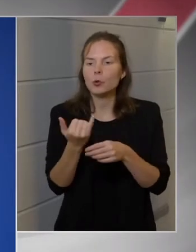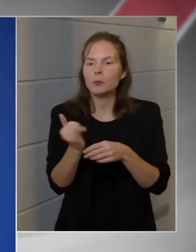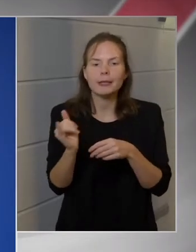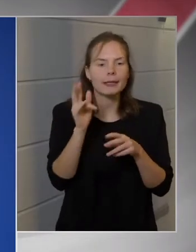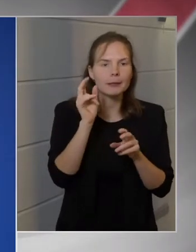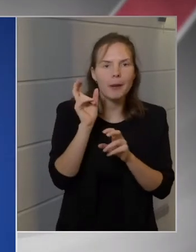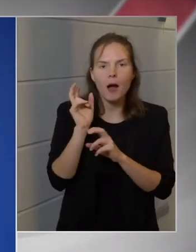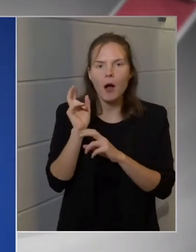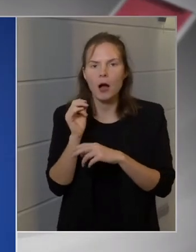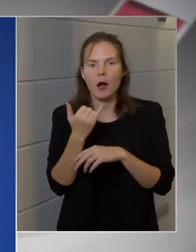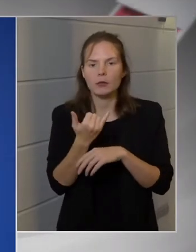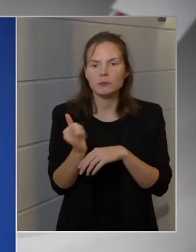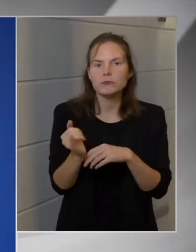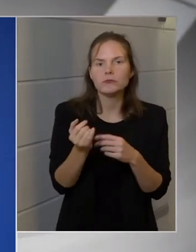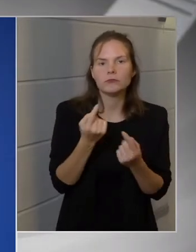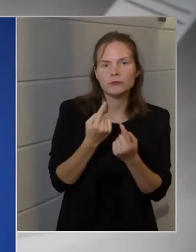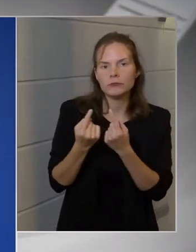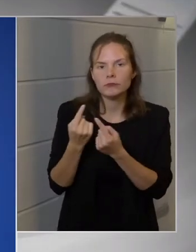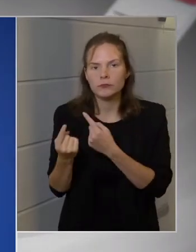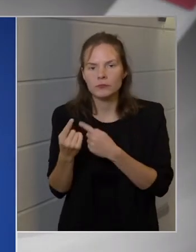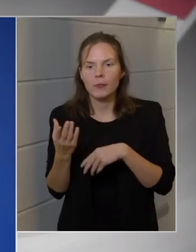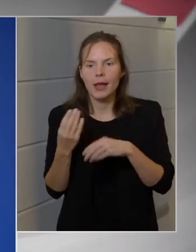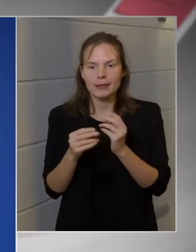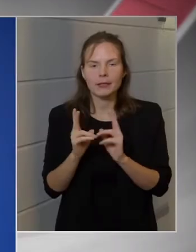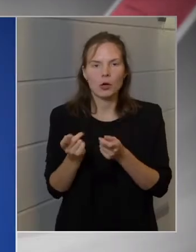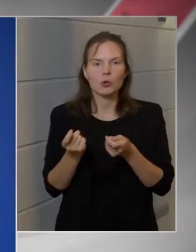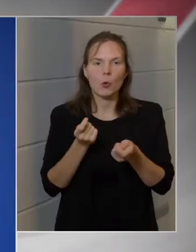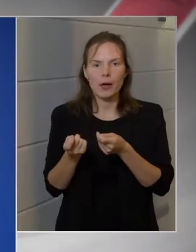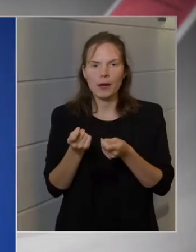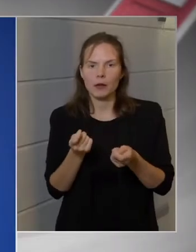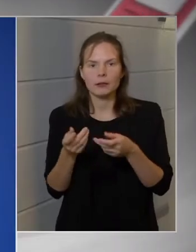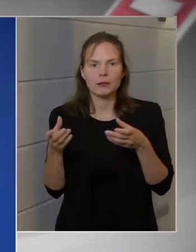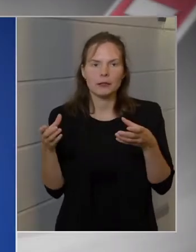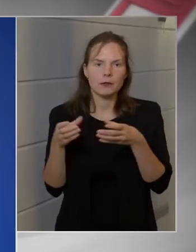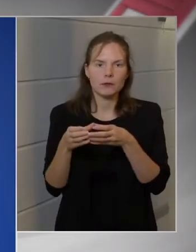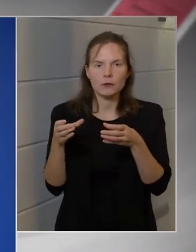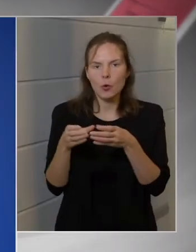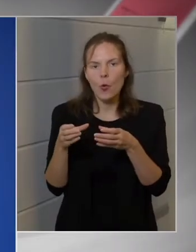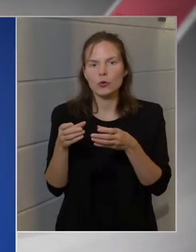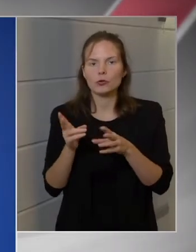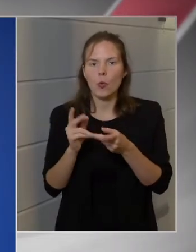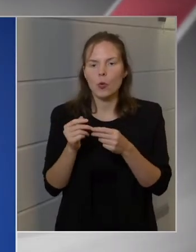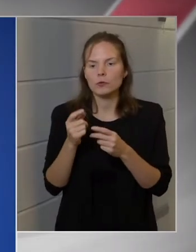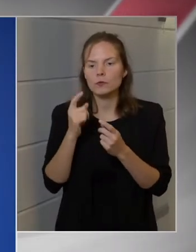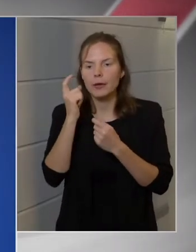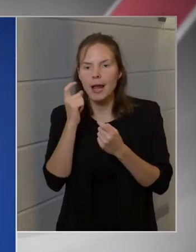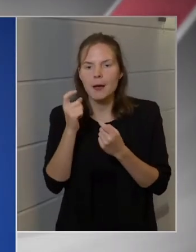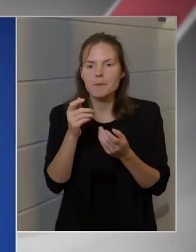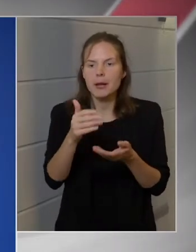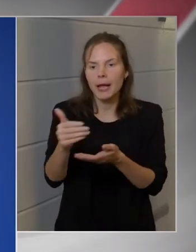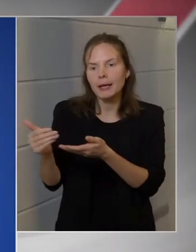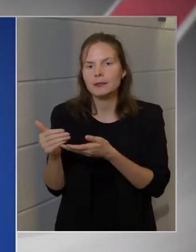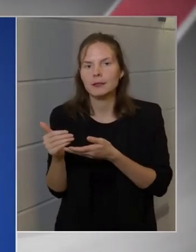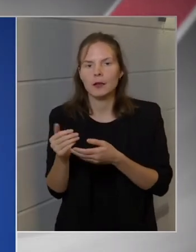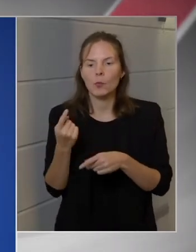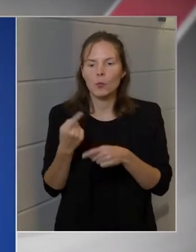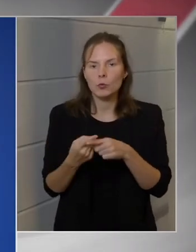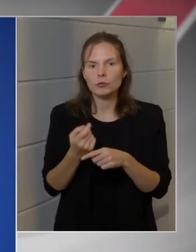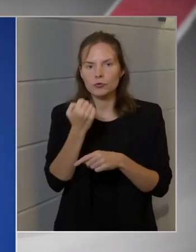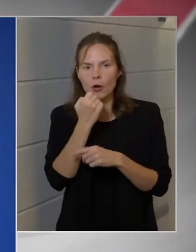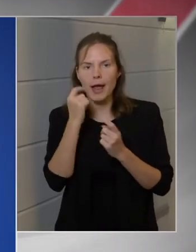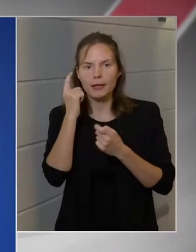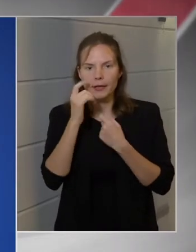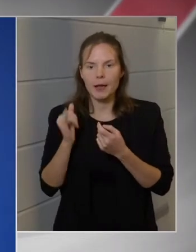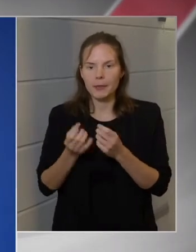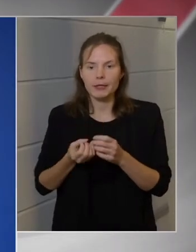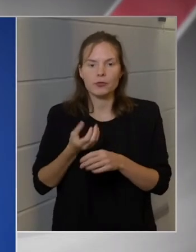azért van a Nemzeti Népegési Központ, ami egy erre szakosított állami szervintézmény, hogy a vélemények, ő is elmondja a saját véleményét, és